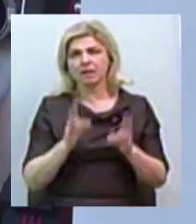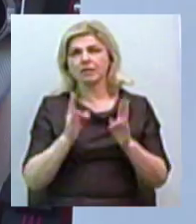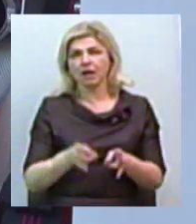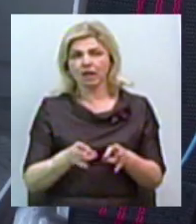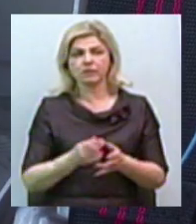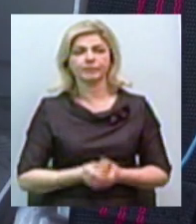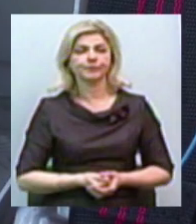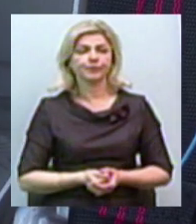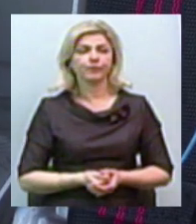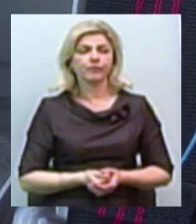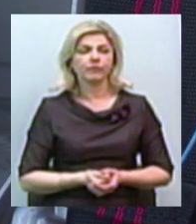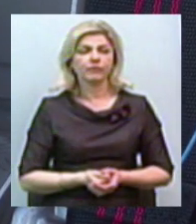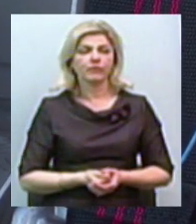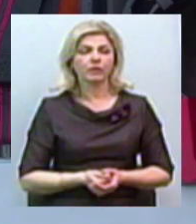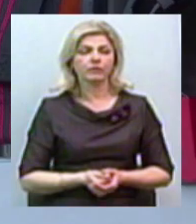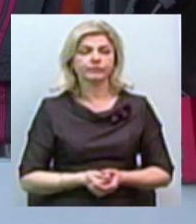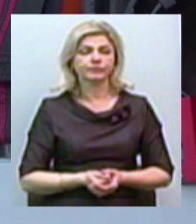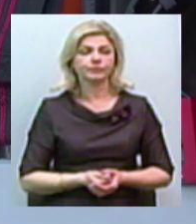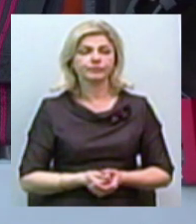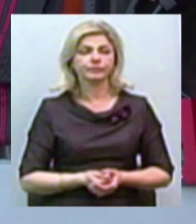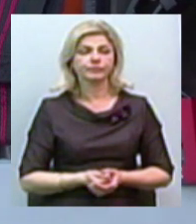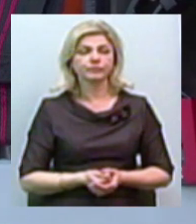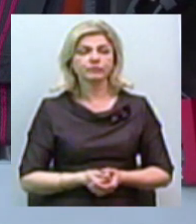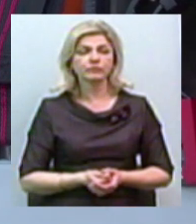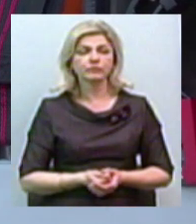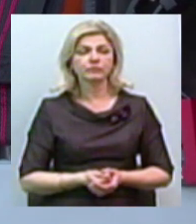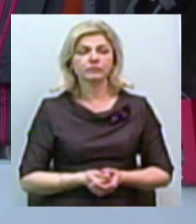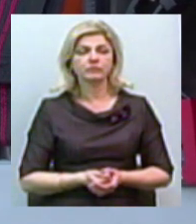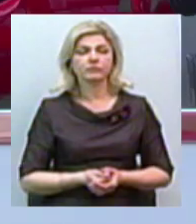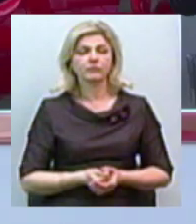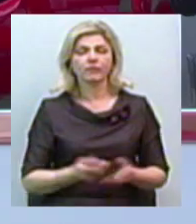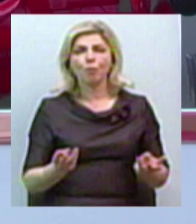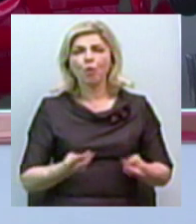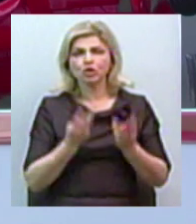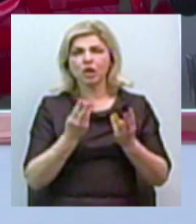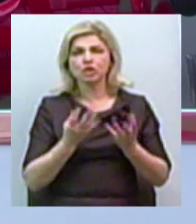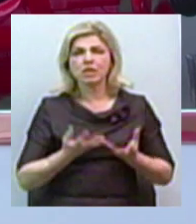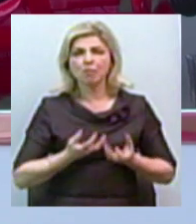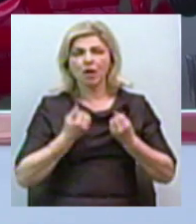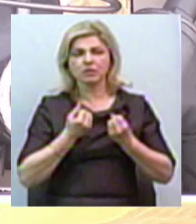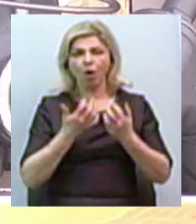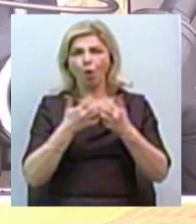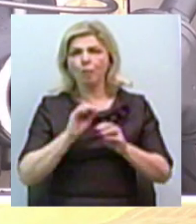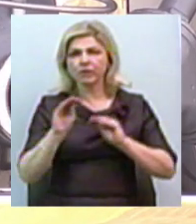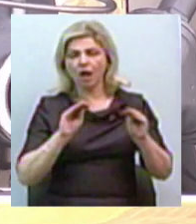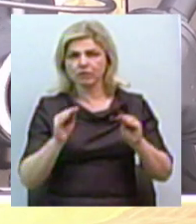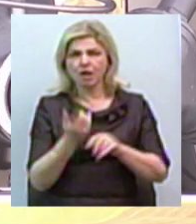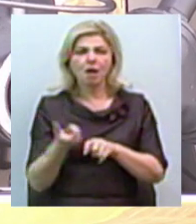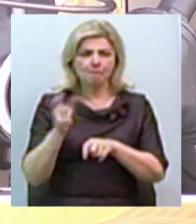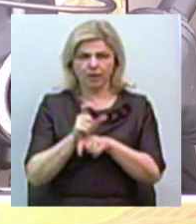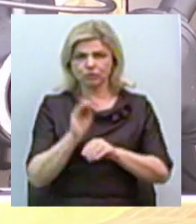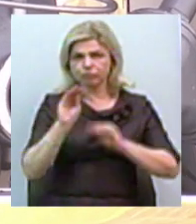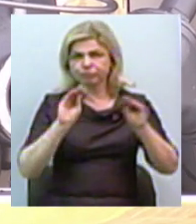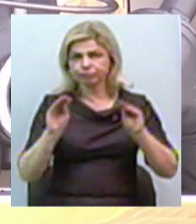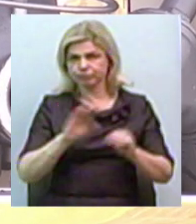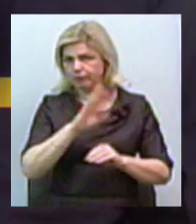вогнегасичних речовин укомплектовано пожежним та аварійно-рятувальним обладнанням, новим, сучасним, яке